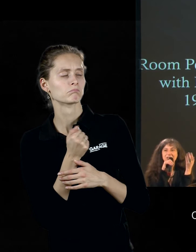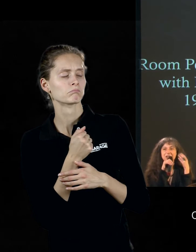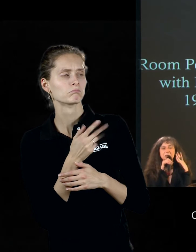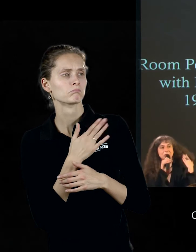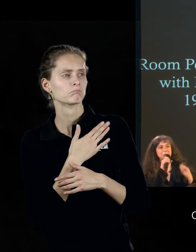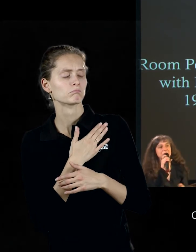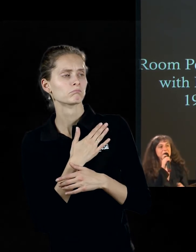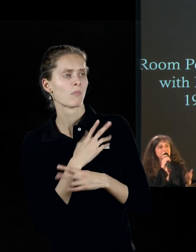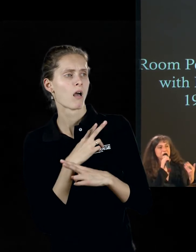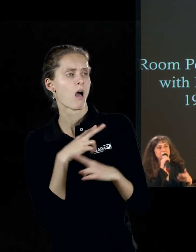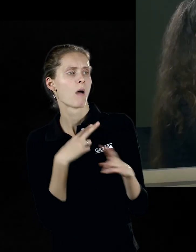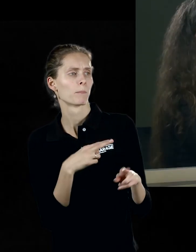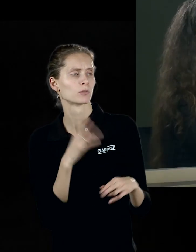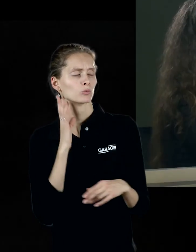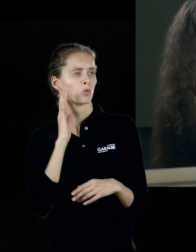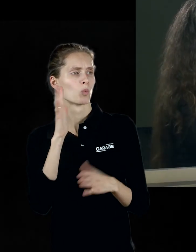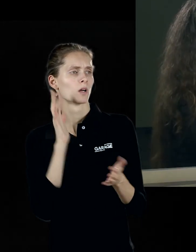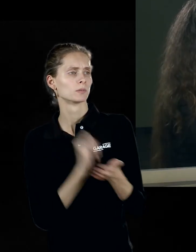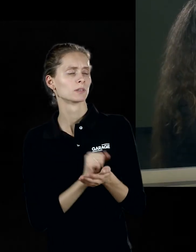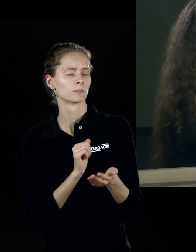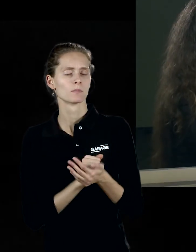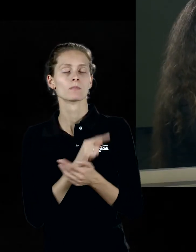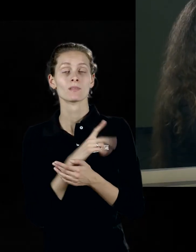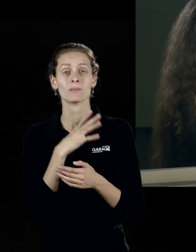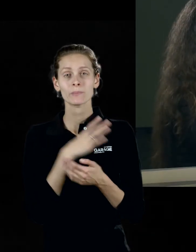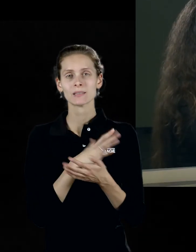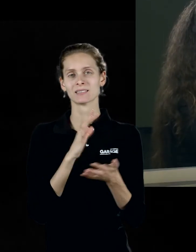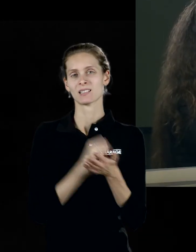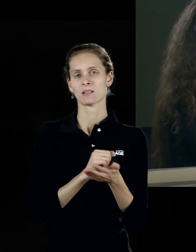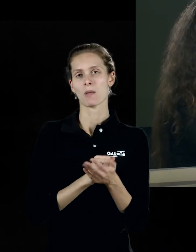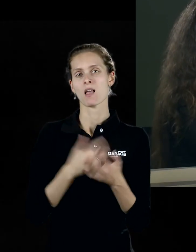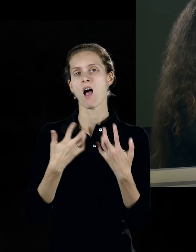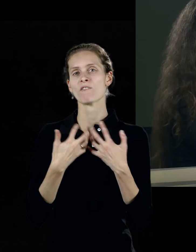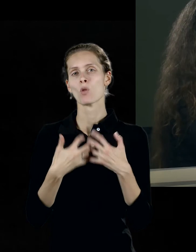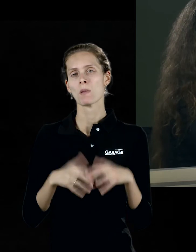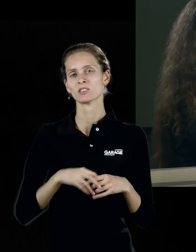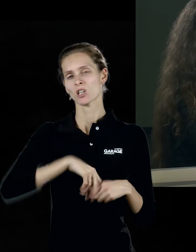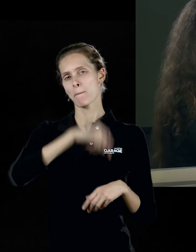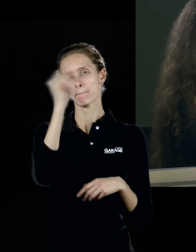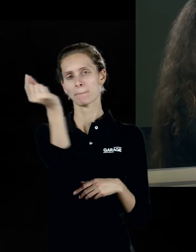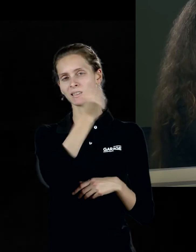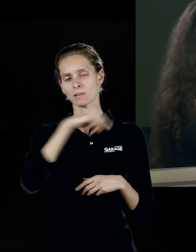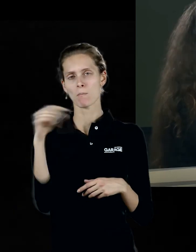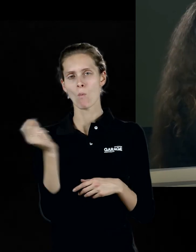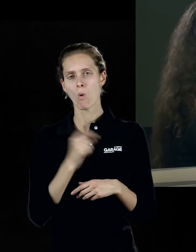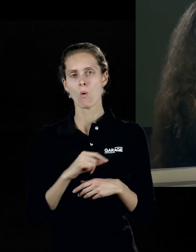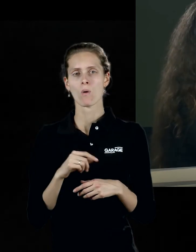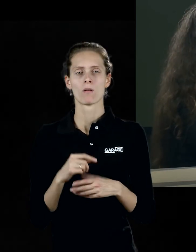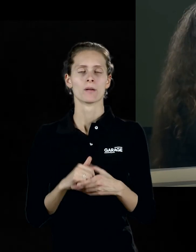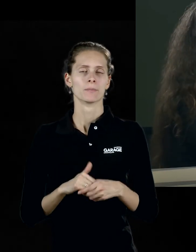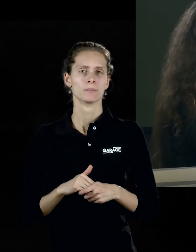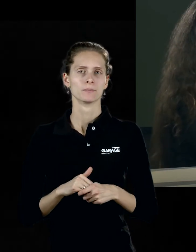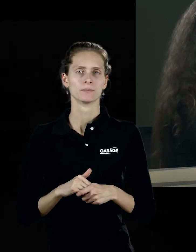предшественника, потому что, как я уже говорила, он занимался, практиковал автоматическое письмо. Автоматизм был одним из самых краеугольных